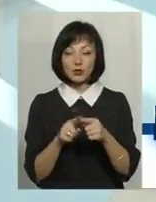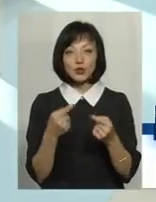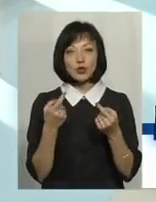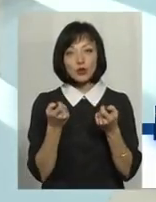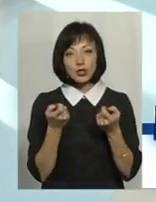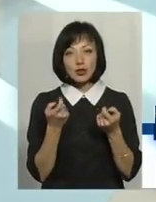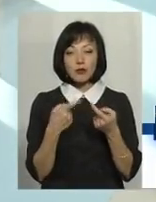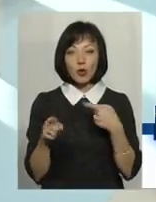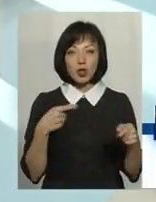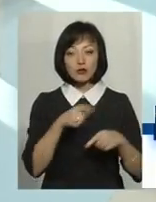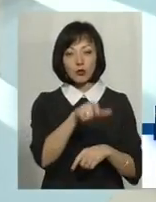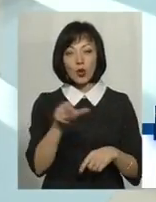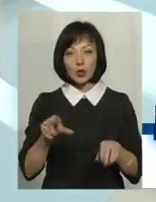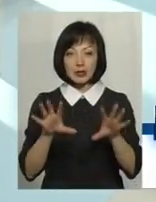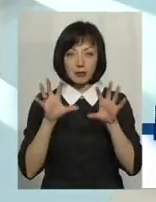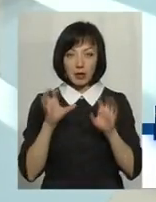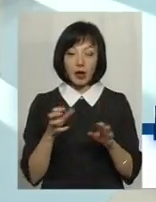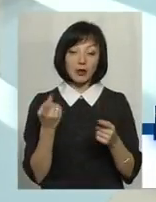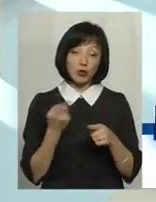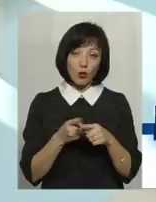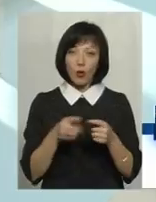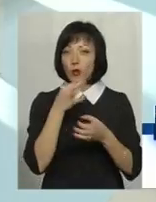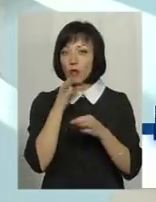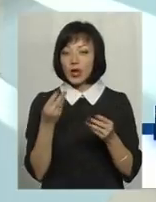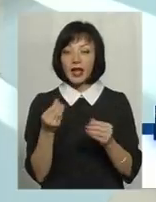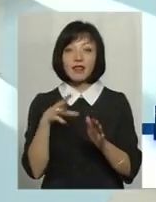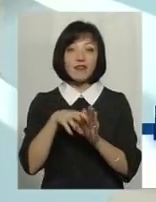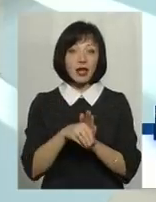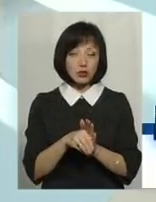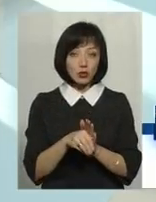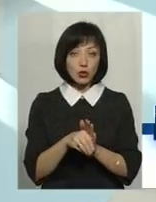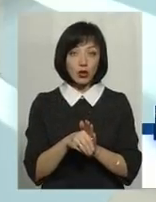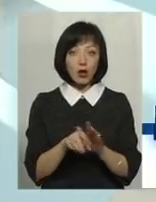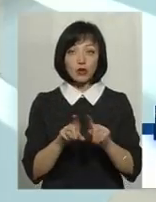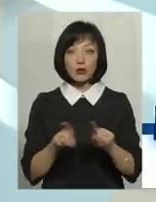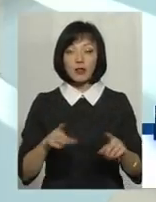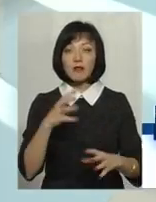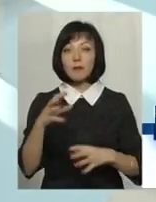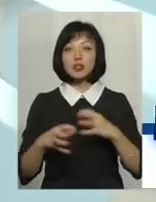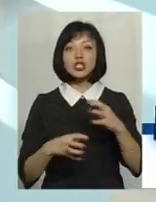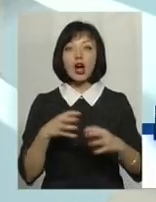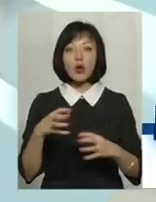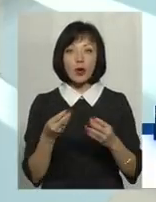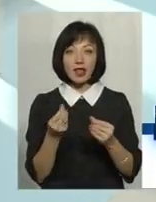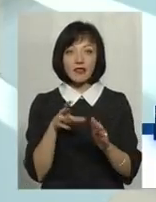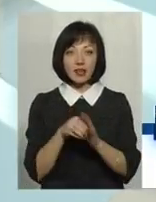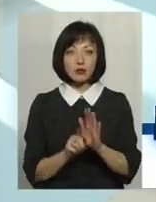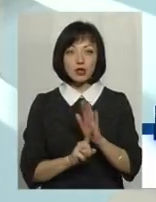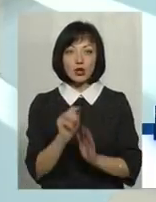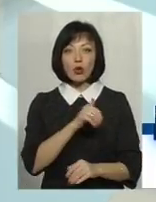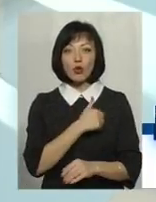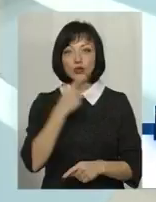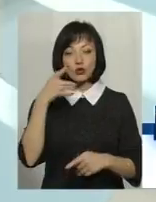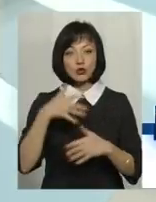по-різному люди сприймають. І тому будь-який інвестор, він, звичайно, особливо міжнародні інвестори, вони спочатку хочуть